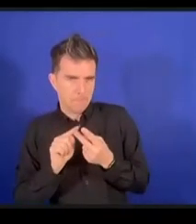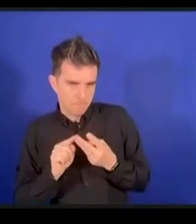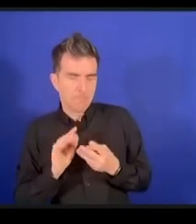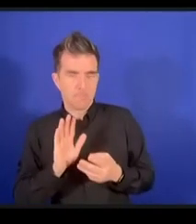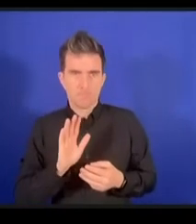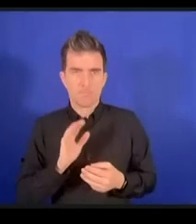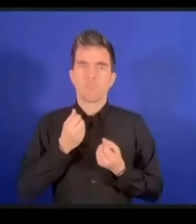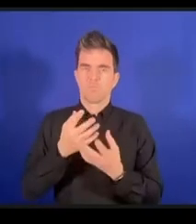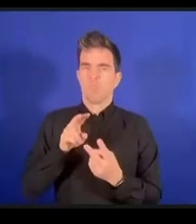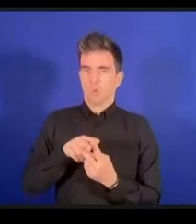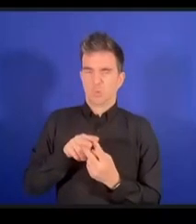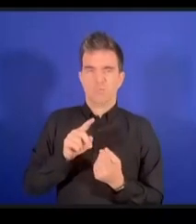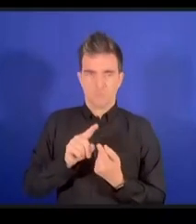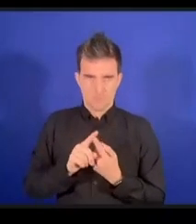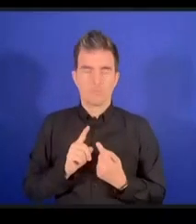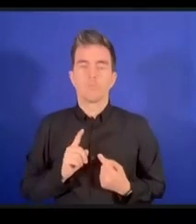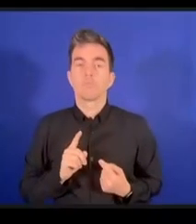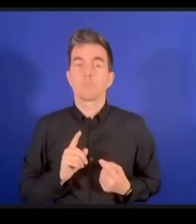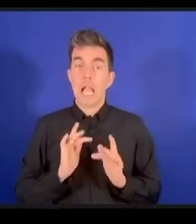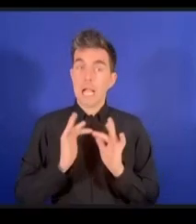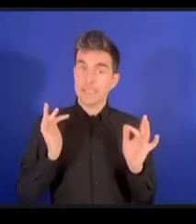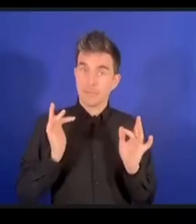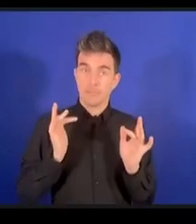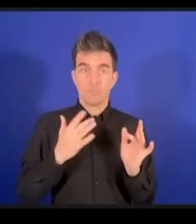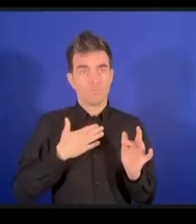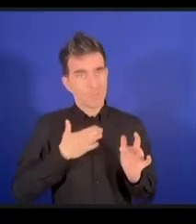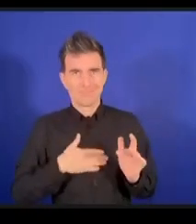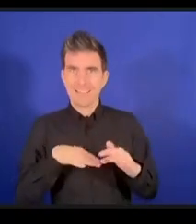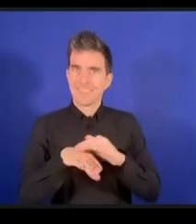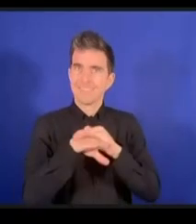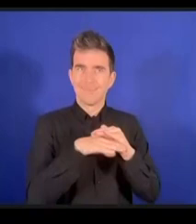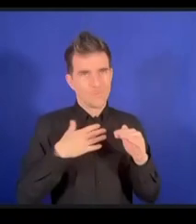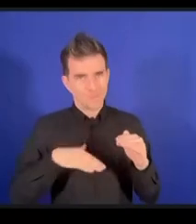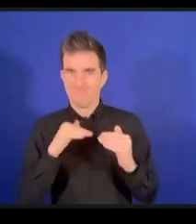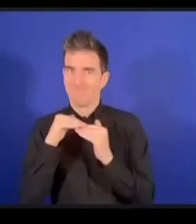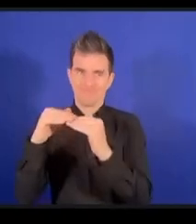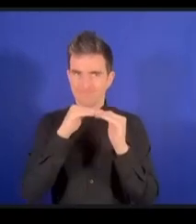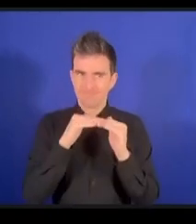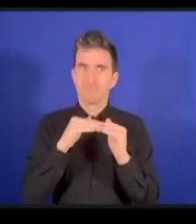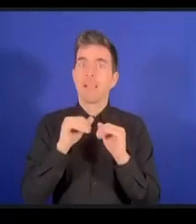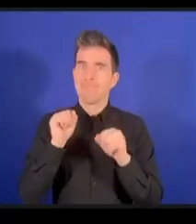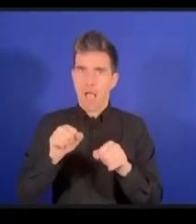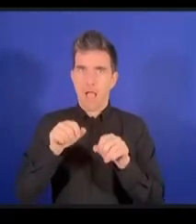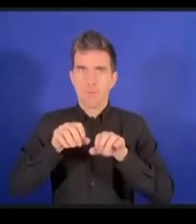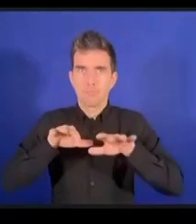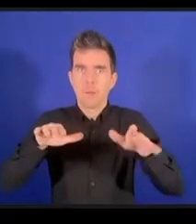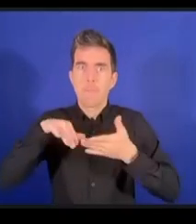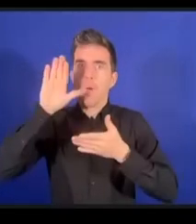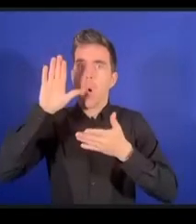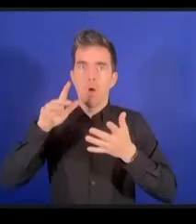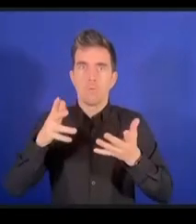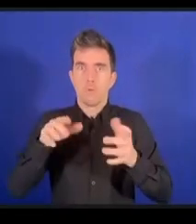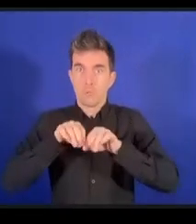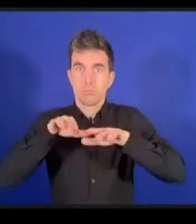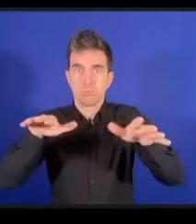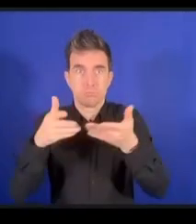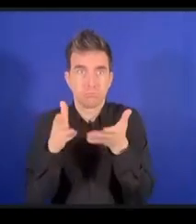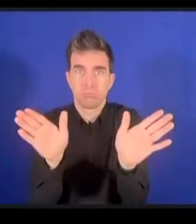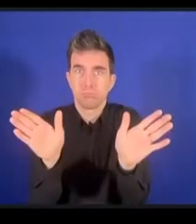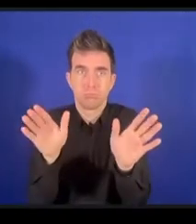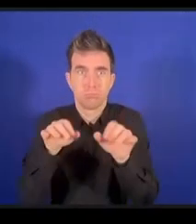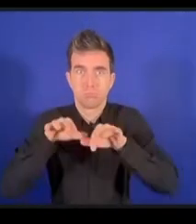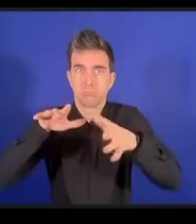accessible équitable et aider au développement des capacités mais il faut également qu'il soit durable